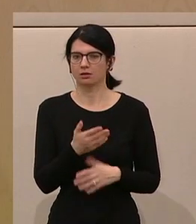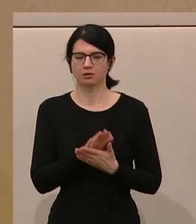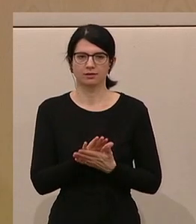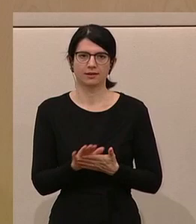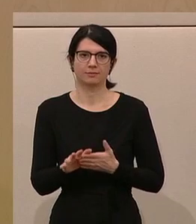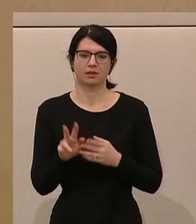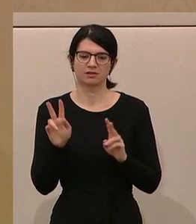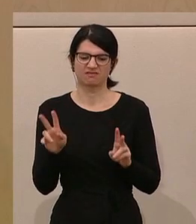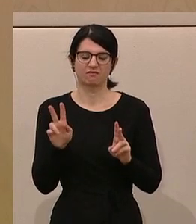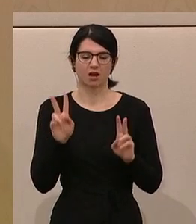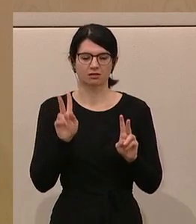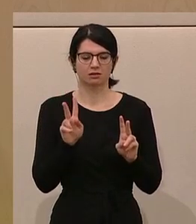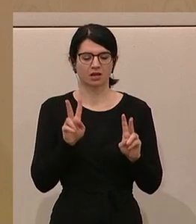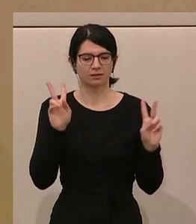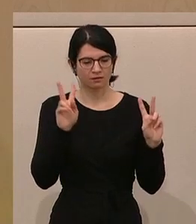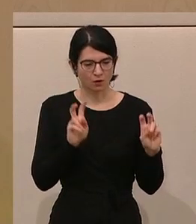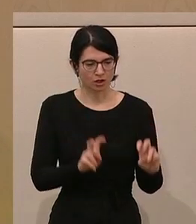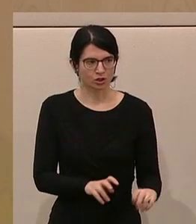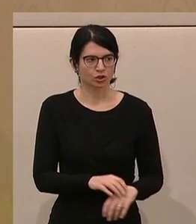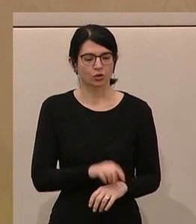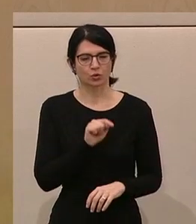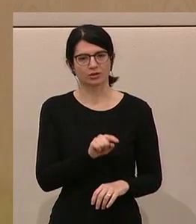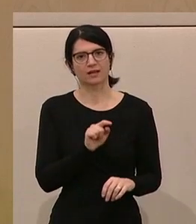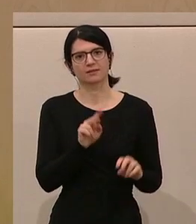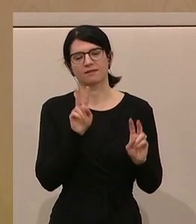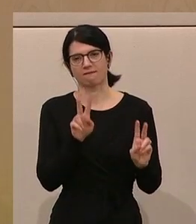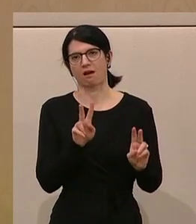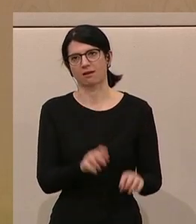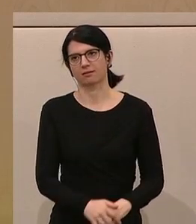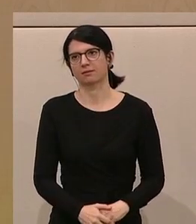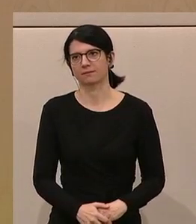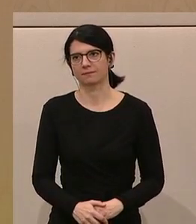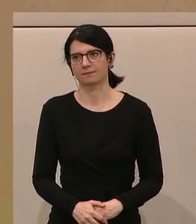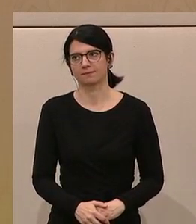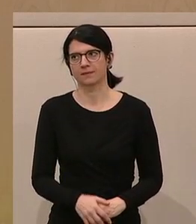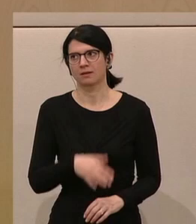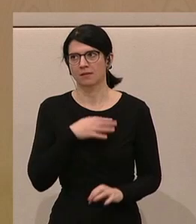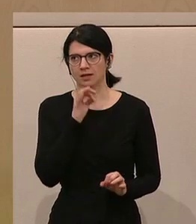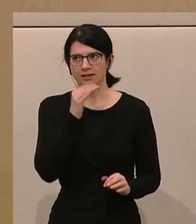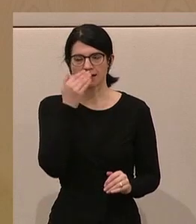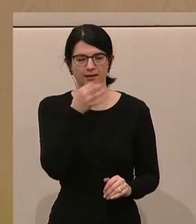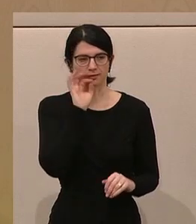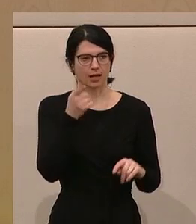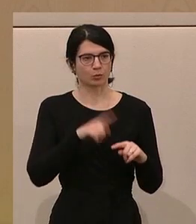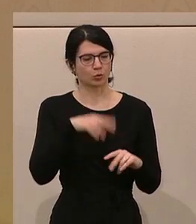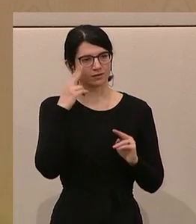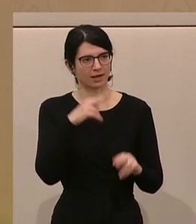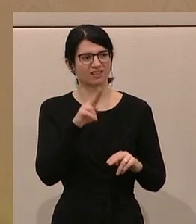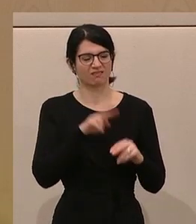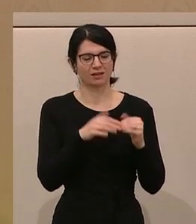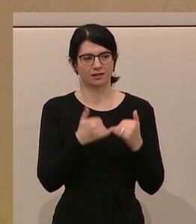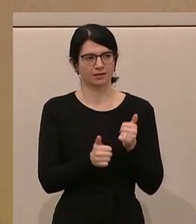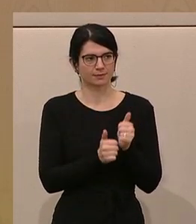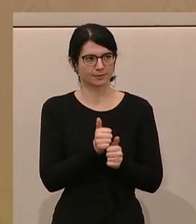herausfinden können. Und das ist natürlich die Wahrheit, meine sehr geehrten Damen und Herren. Und wenn wir jetzt rechnen,